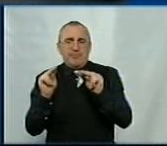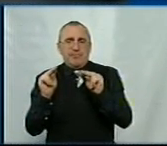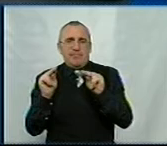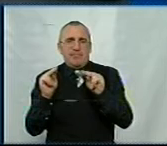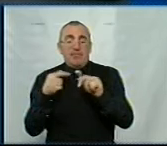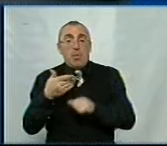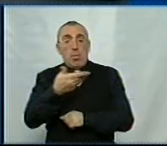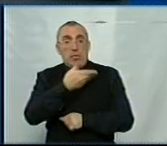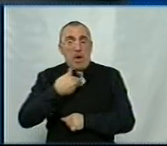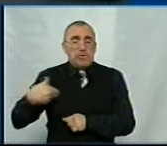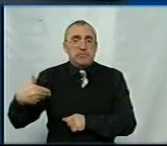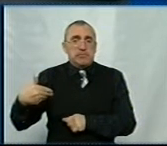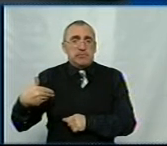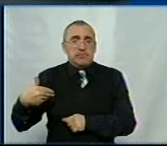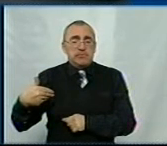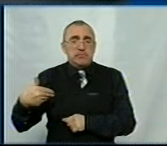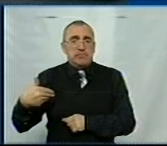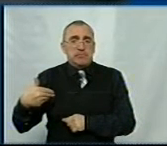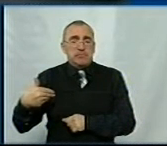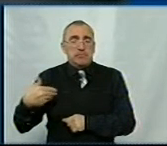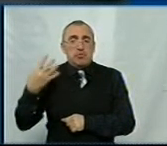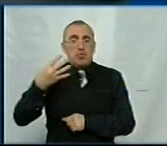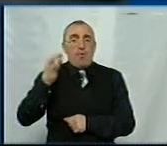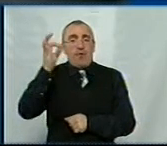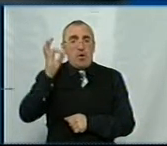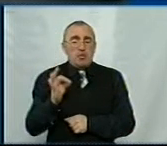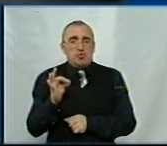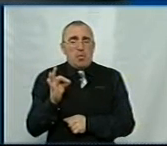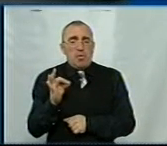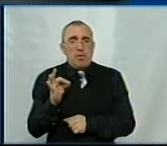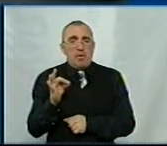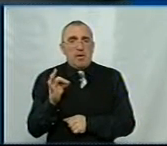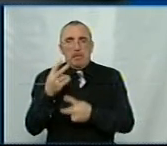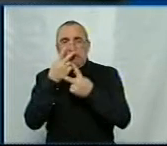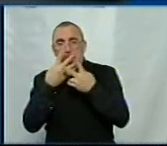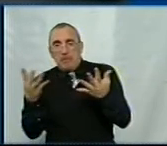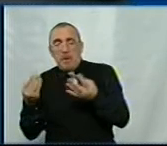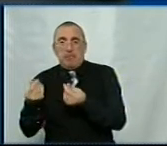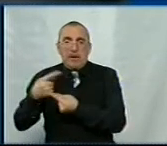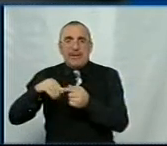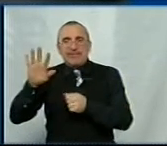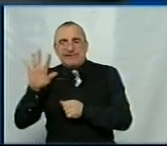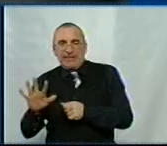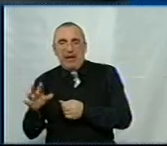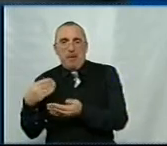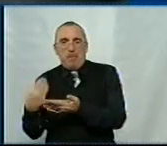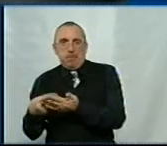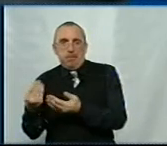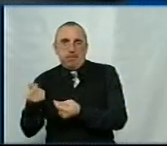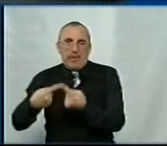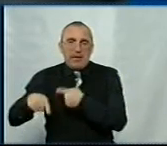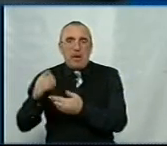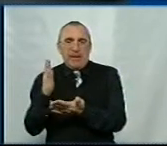про те, що в нас 40% в тіні, або то сірий бізнес і ознаки такі